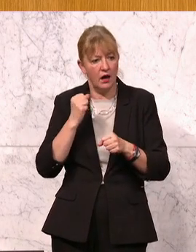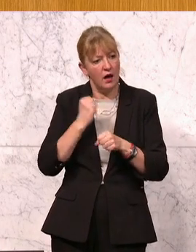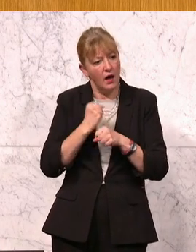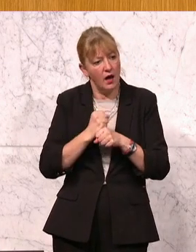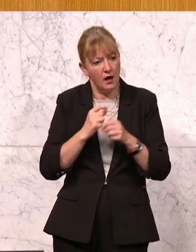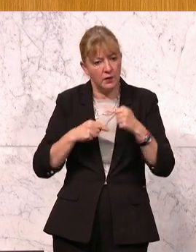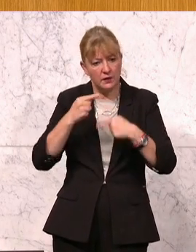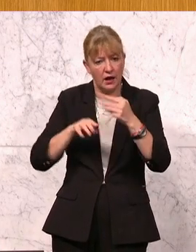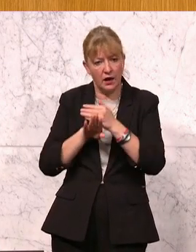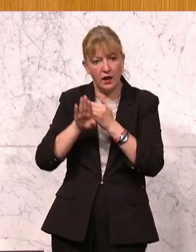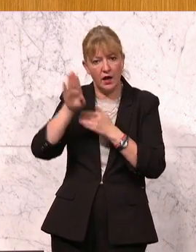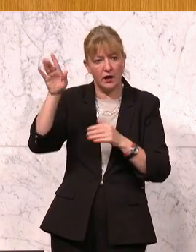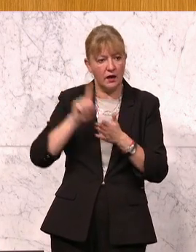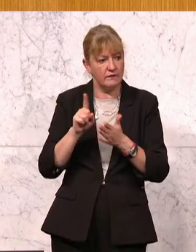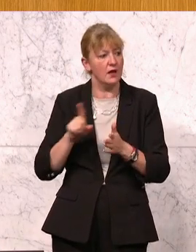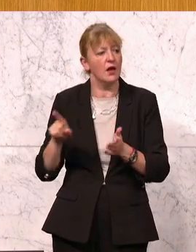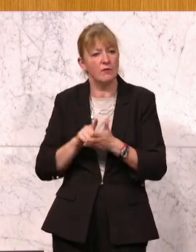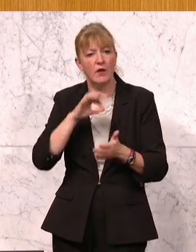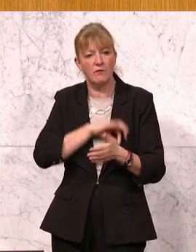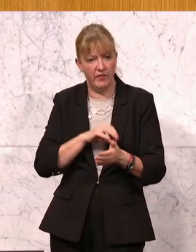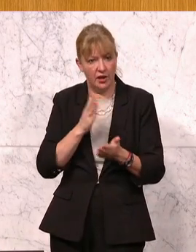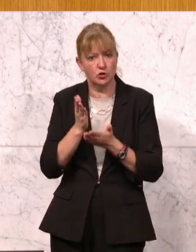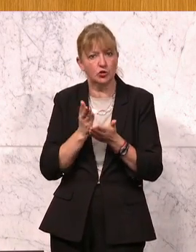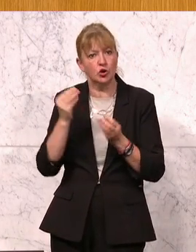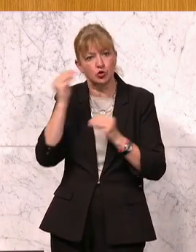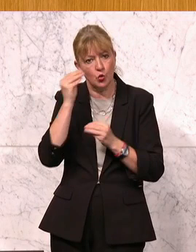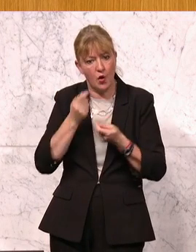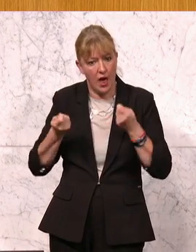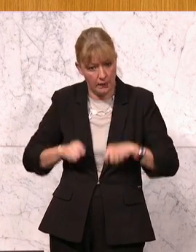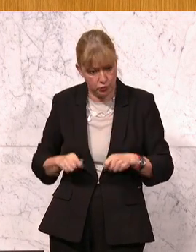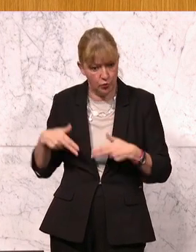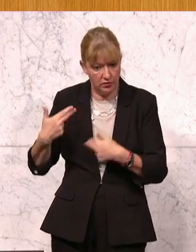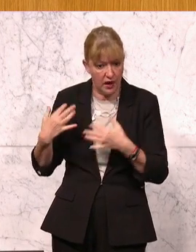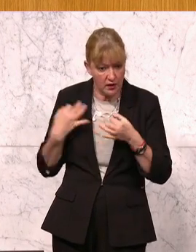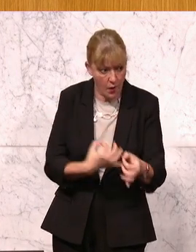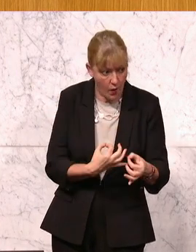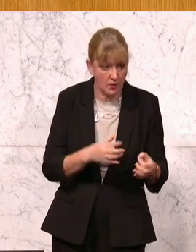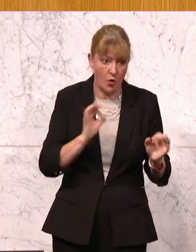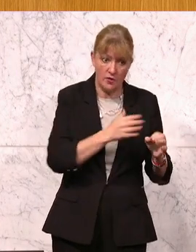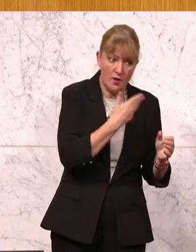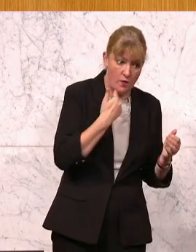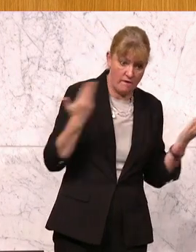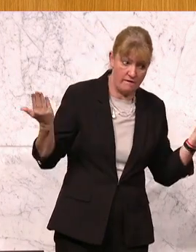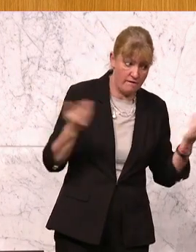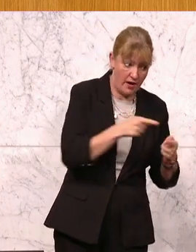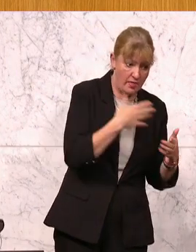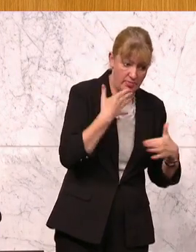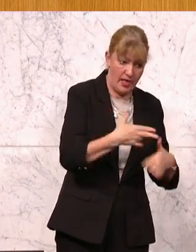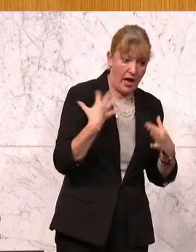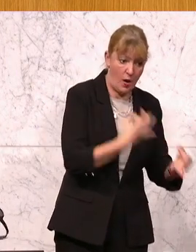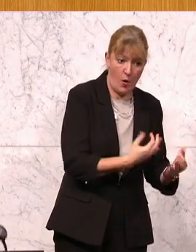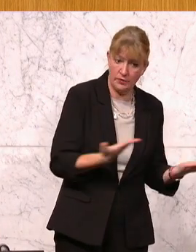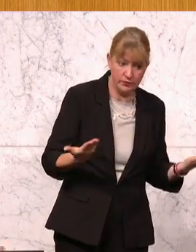Pflichtschulabschluss nachgeholt haben und mit jenen vergleicht, die das nicht da haben, wird man feststellen, dass sich der Verlauf